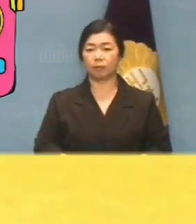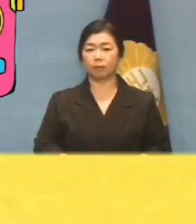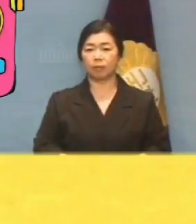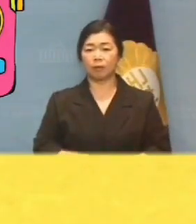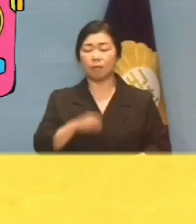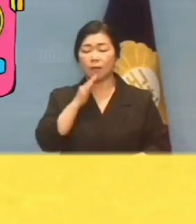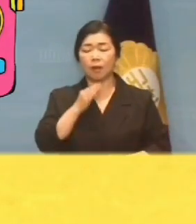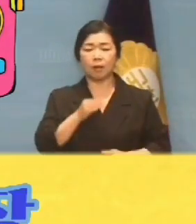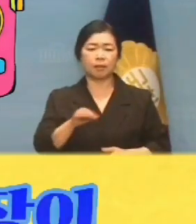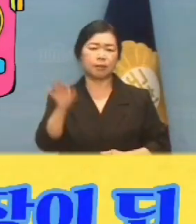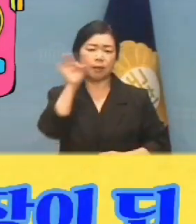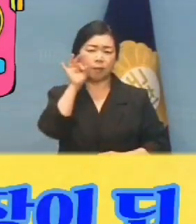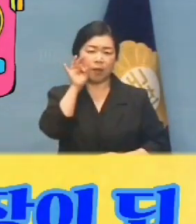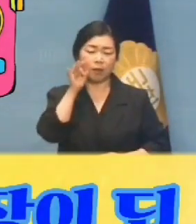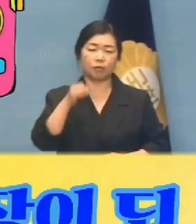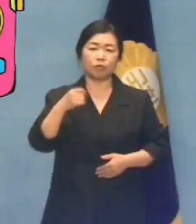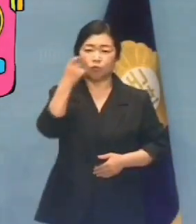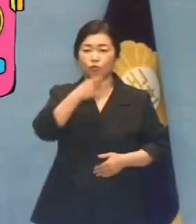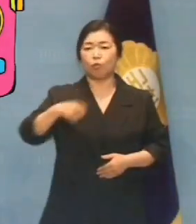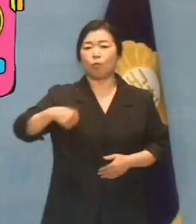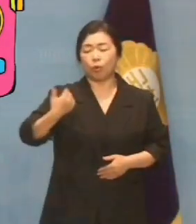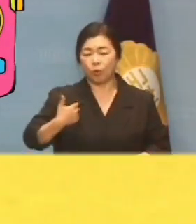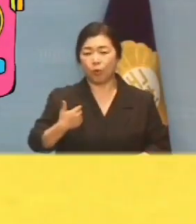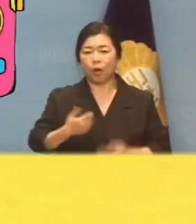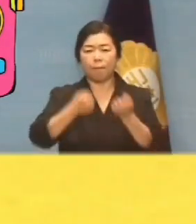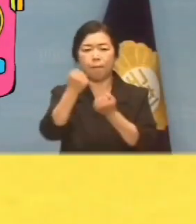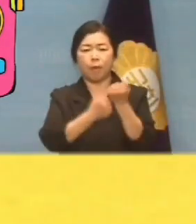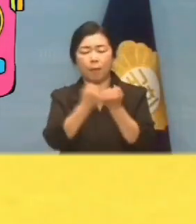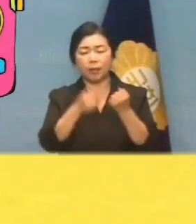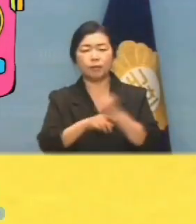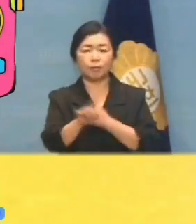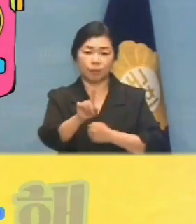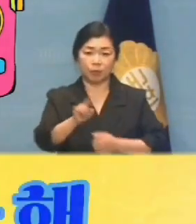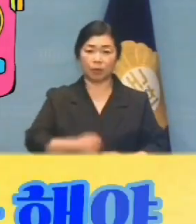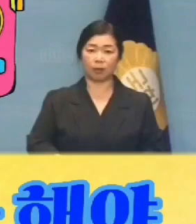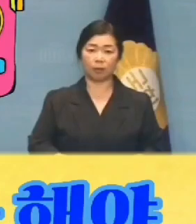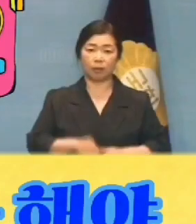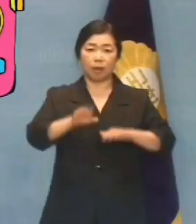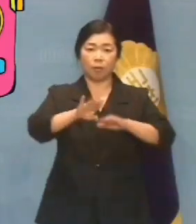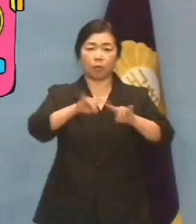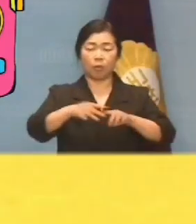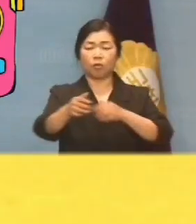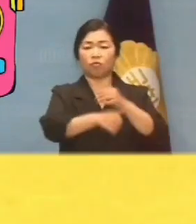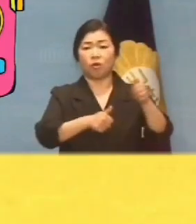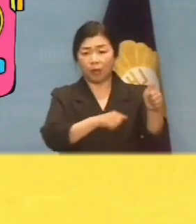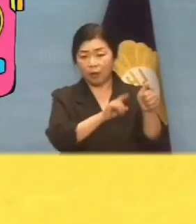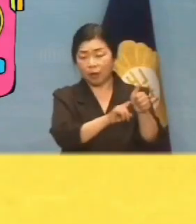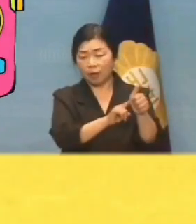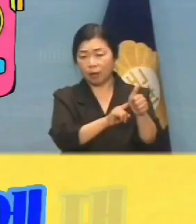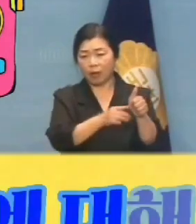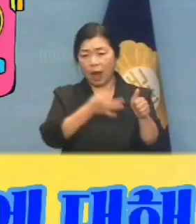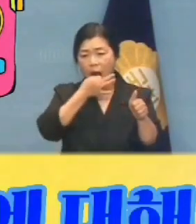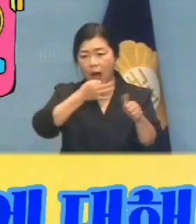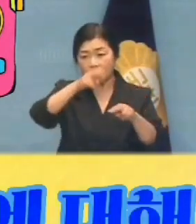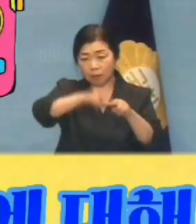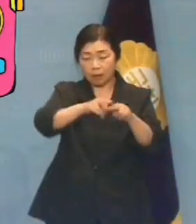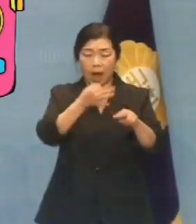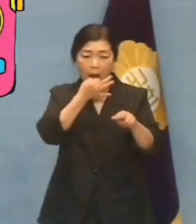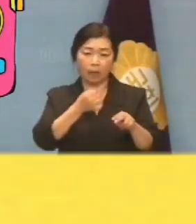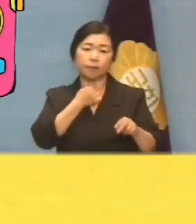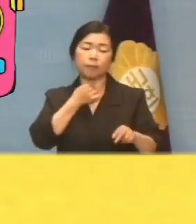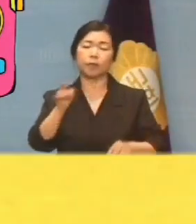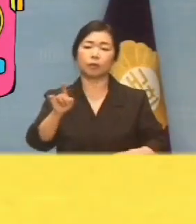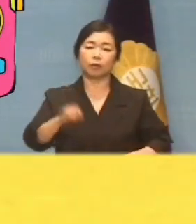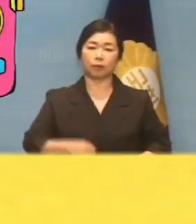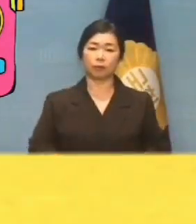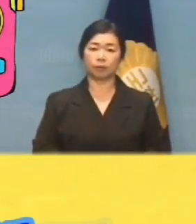방송통신위원장이 되고 싶습니까? 이동관 특보가 해야 할 일은 자녀 학폭 논란에 대해 사과하고